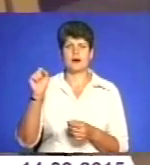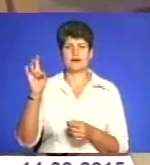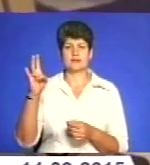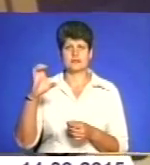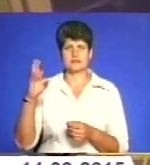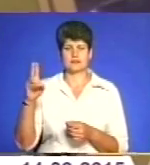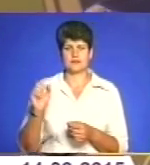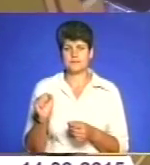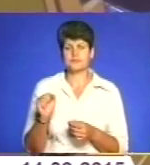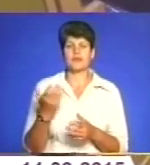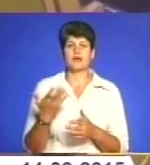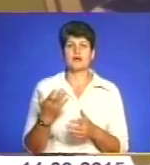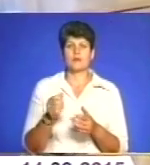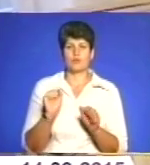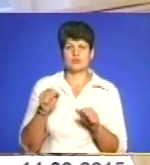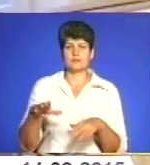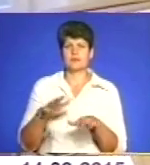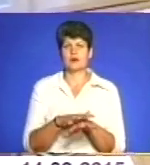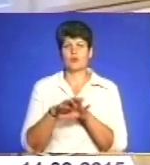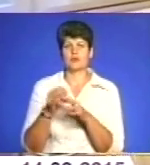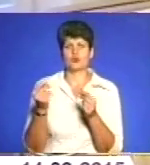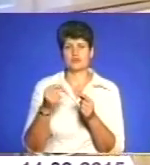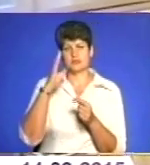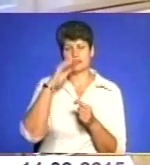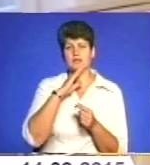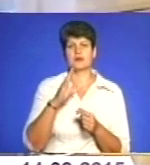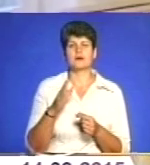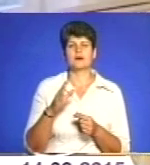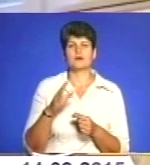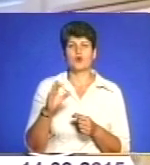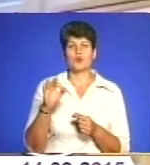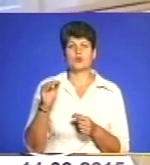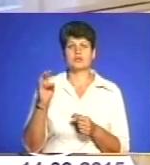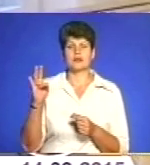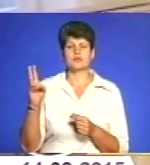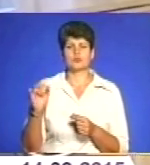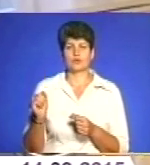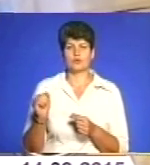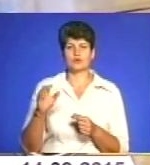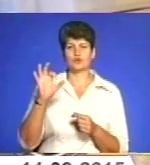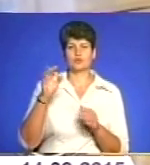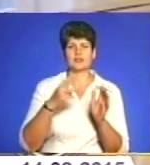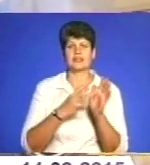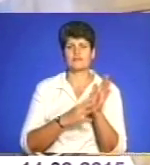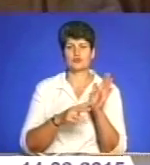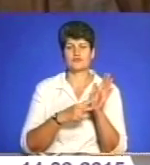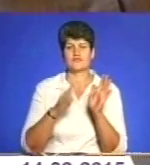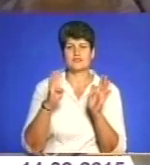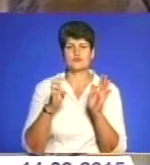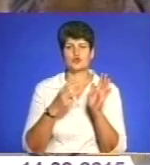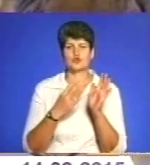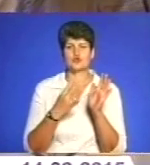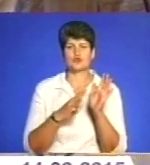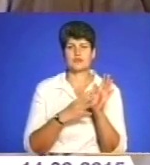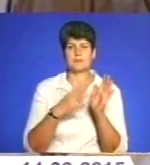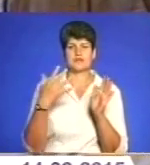картку батька Володимира Ожанського. Контактний номер батька бійця 097 849 51